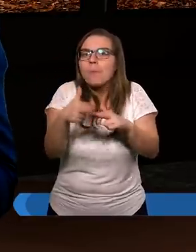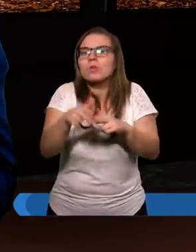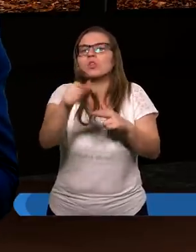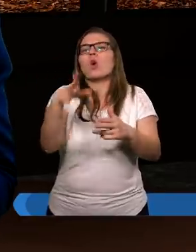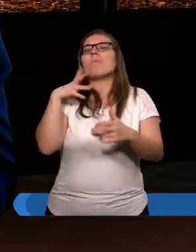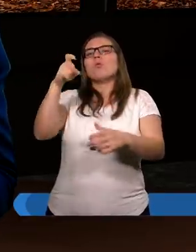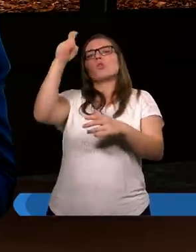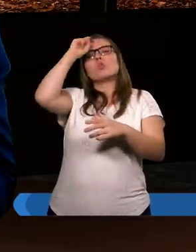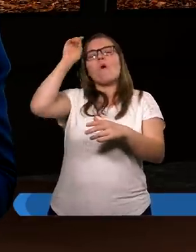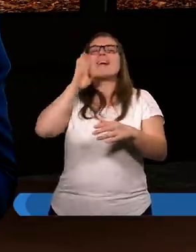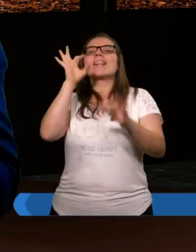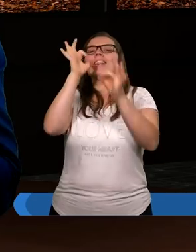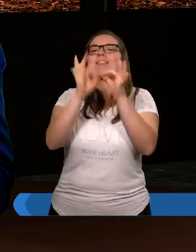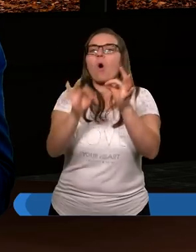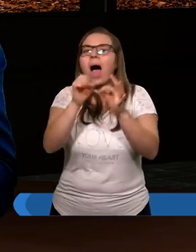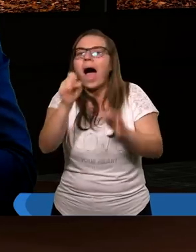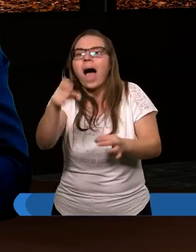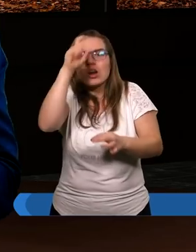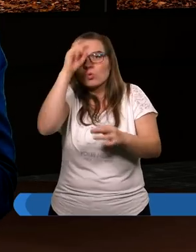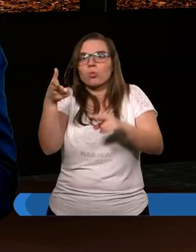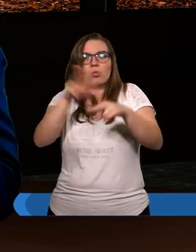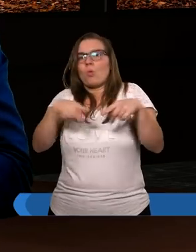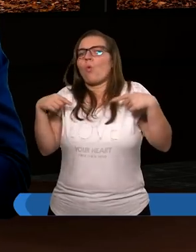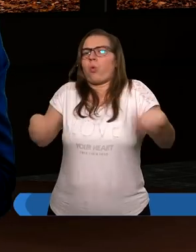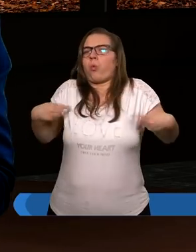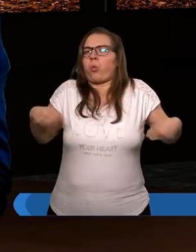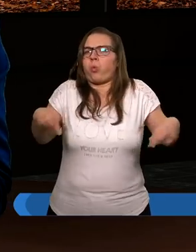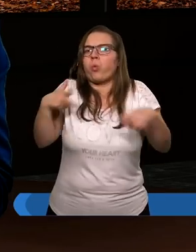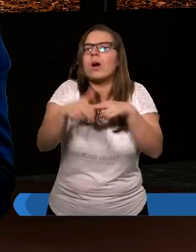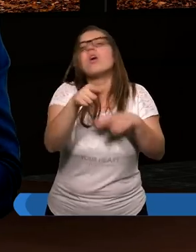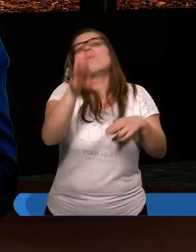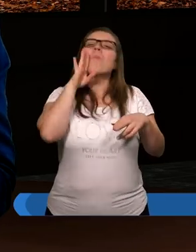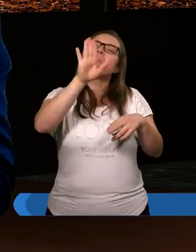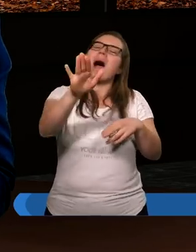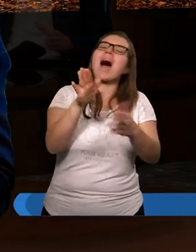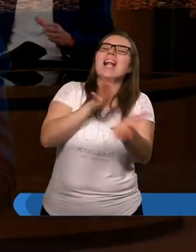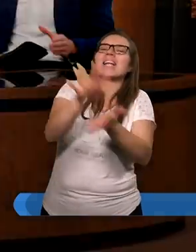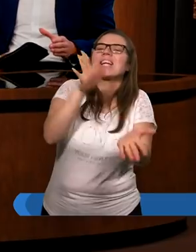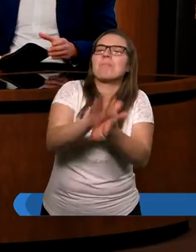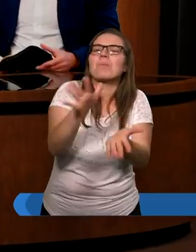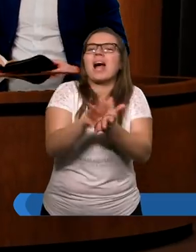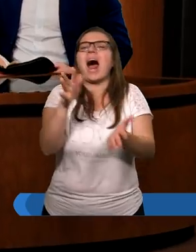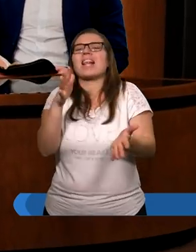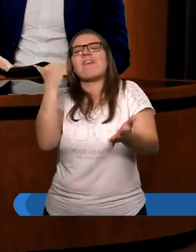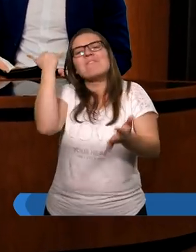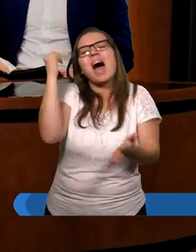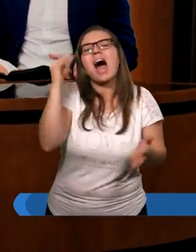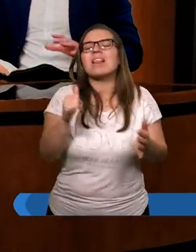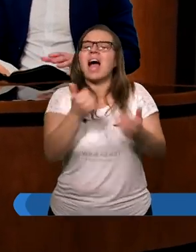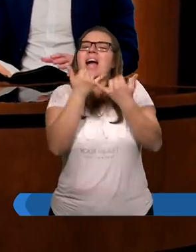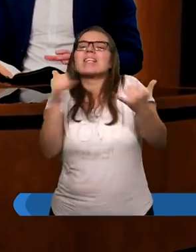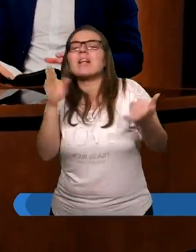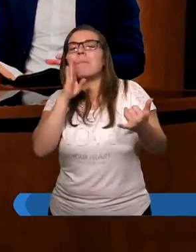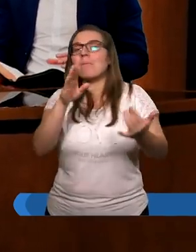to był człowiek doskonały. A człowiek, który nie był obrzezany, to był z jakąś wadą. Tak Żydzi patrzyli na innych. I między innymi,